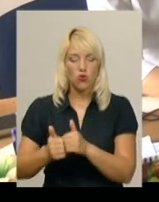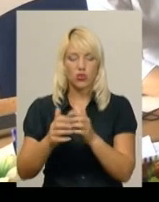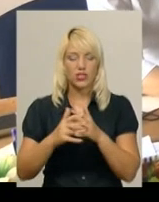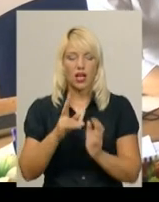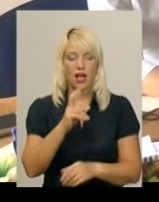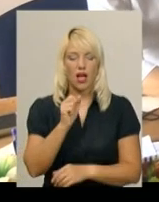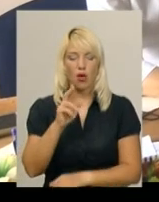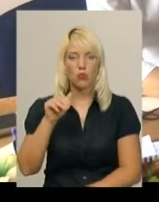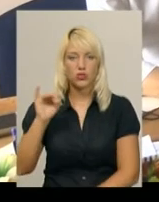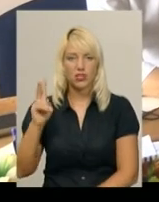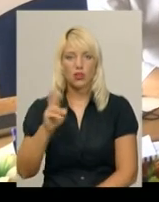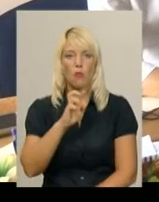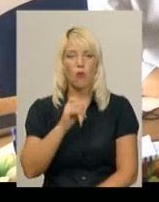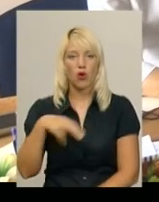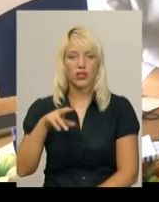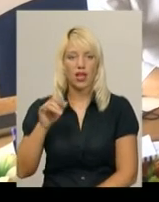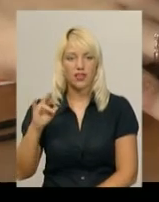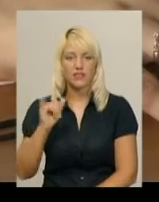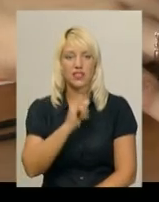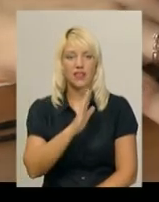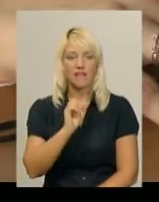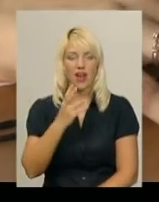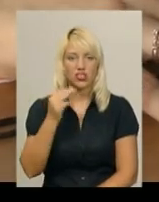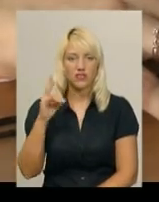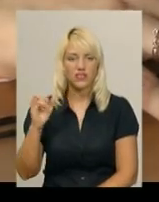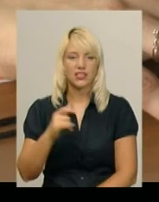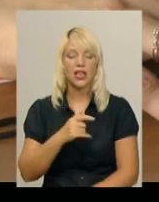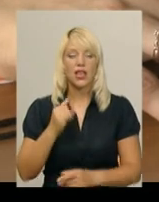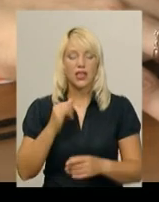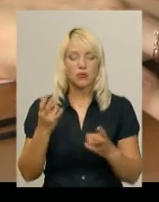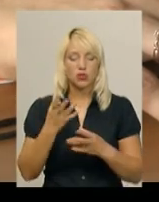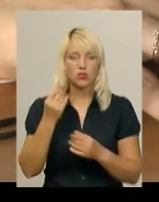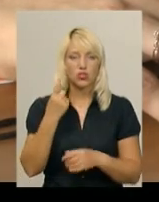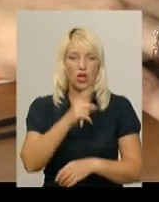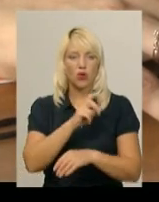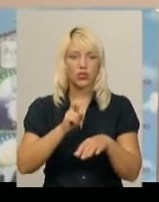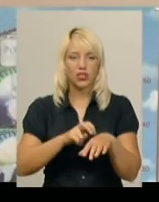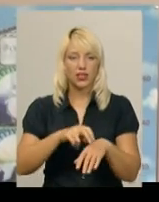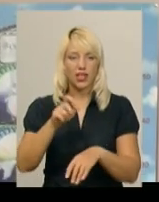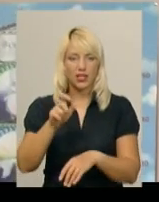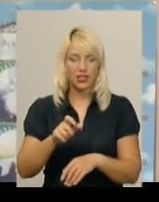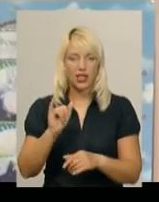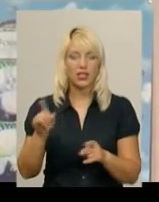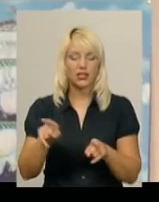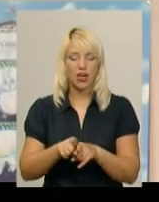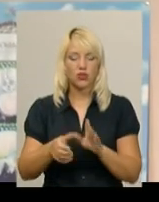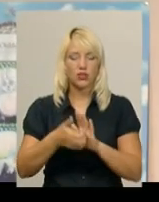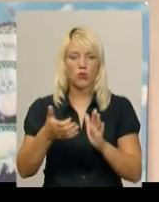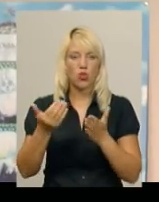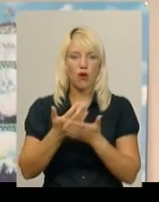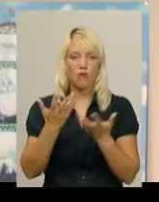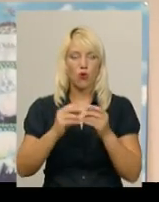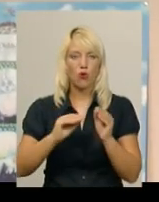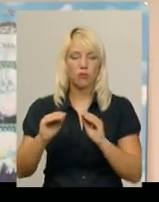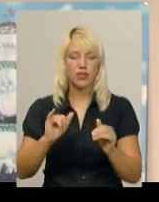Богданівці, Месівці, Івашківці та Колибань. Зараз у медзаклад потрібен ще один лікар, каже Ольга Пилипець. Також бракує нового обладнання та